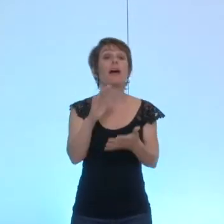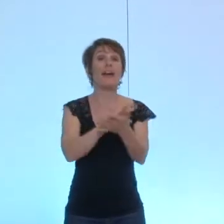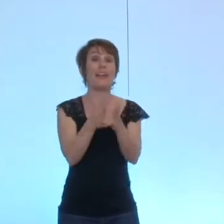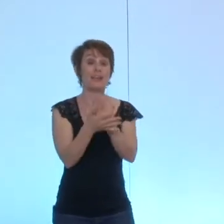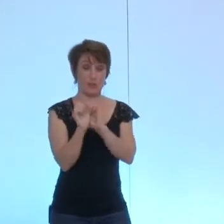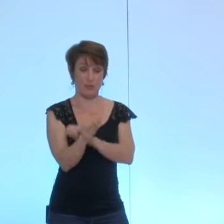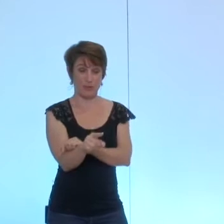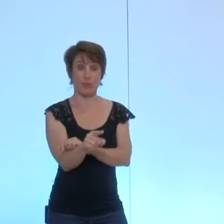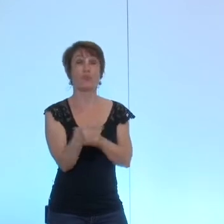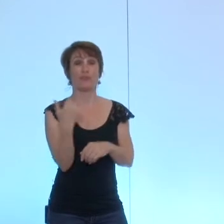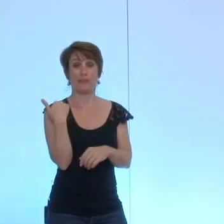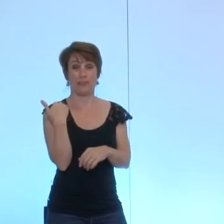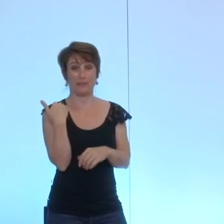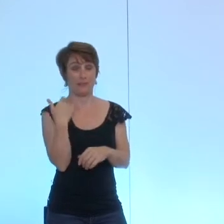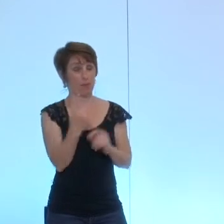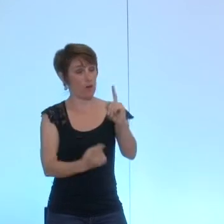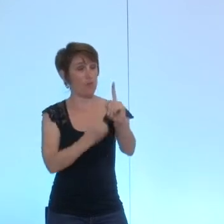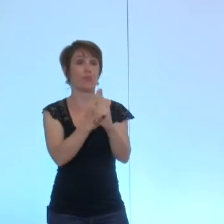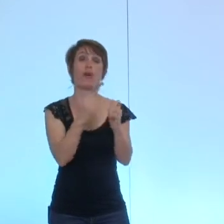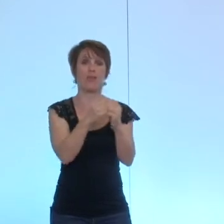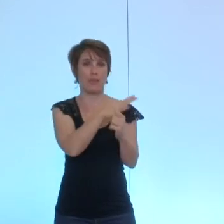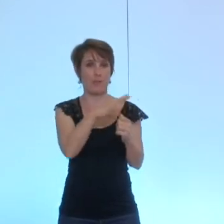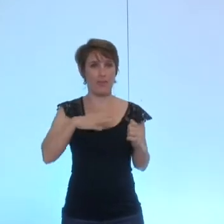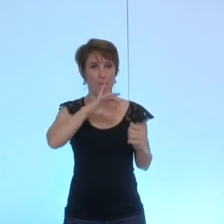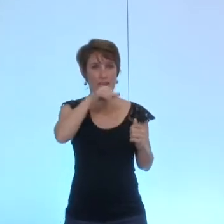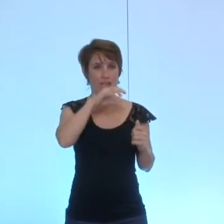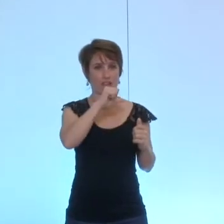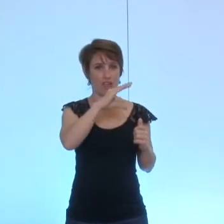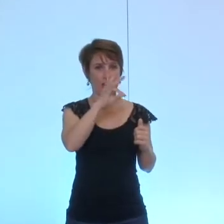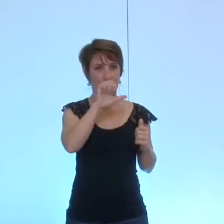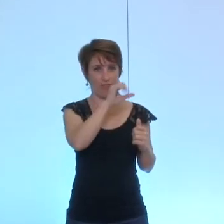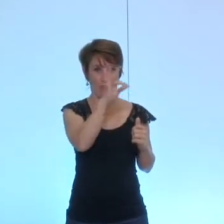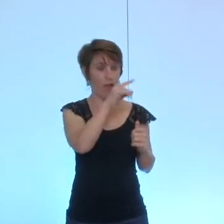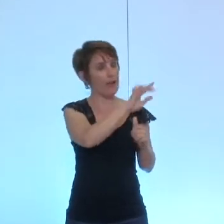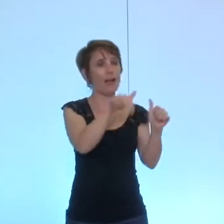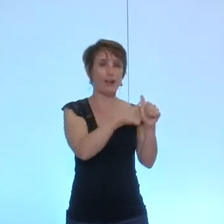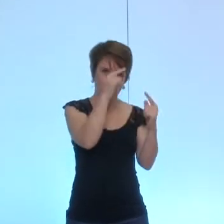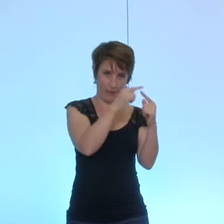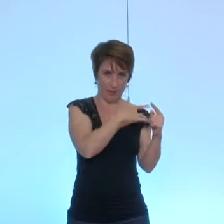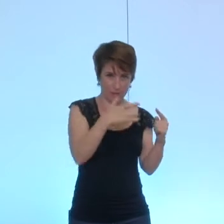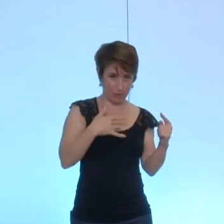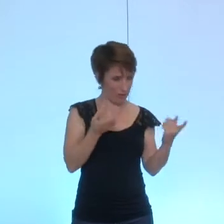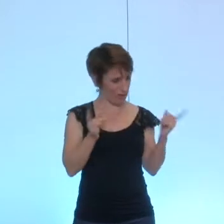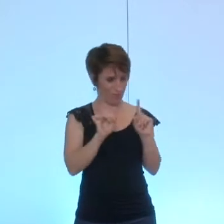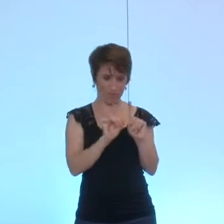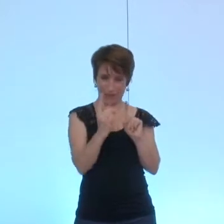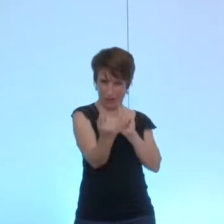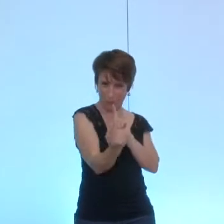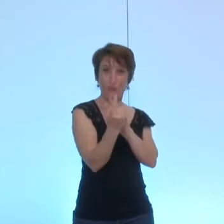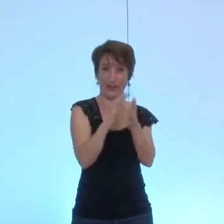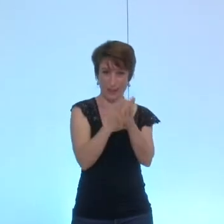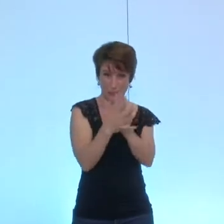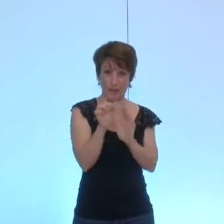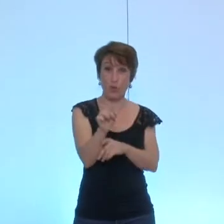même temps que l'adjointe à la santé madame Jacques Ta nous leur avons proposé plusieurs solutions effectivement ils voulaient